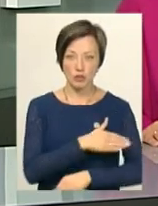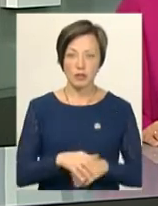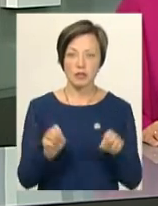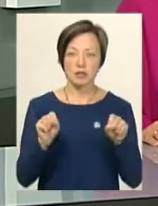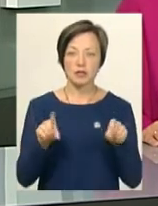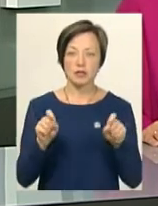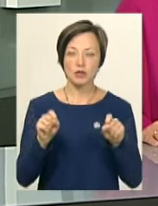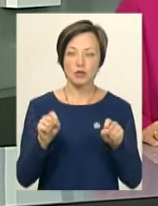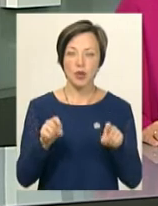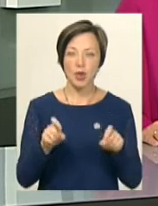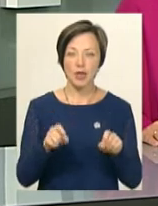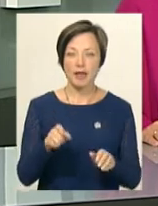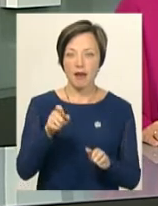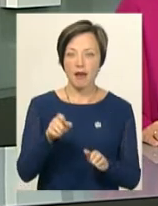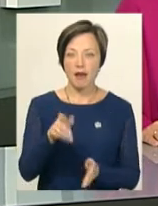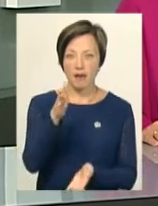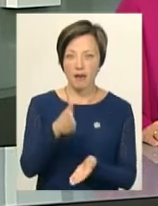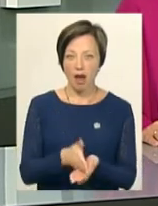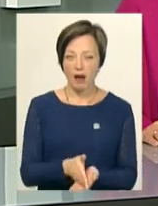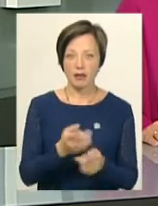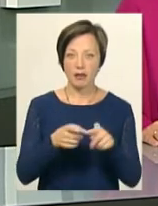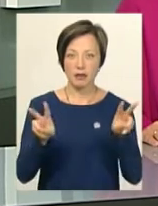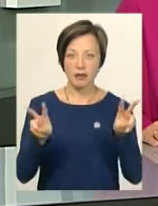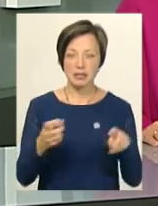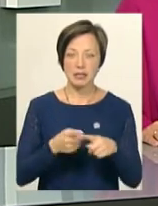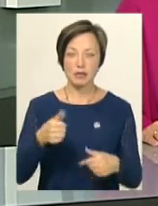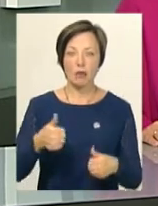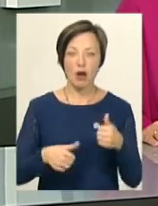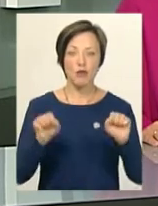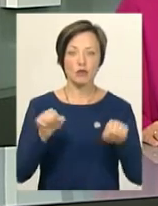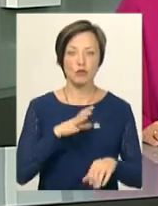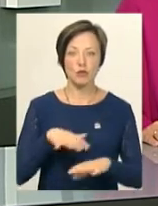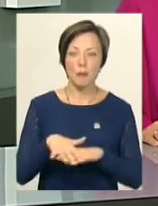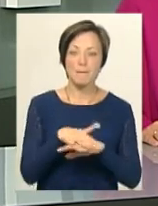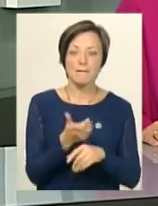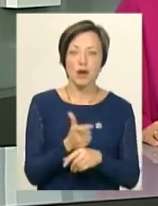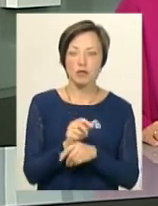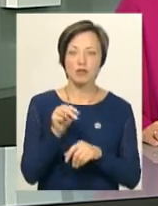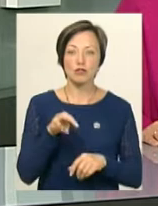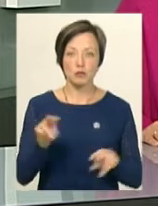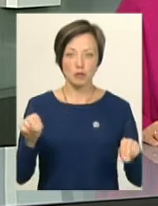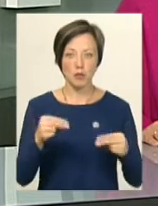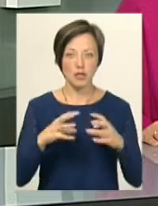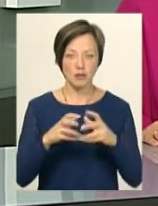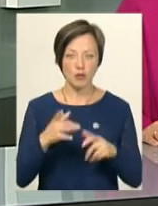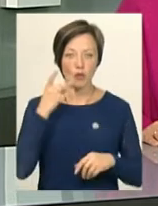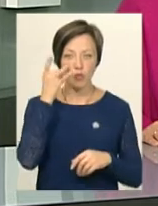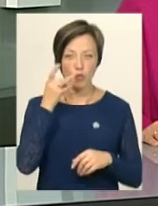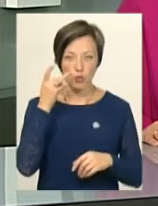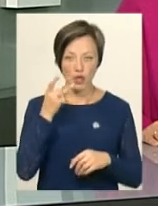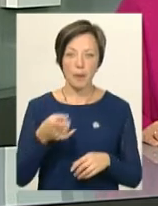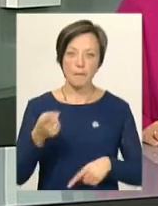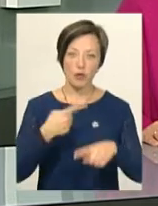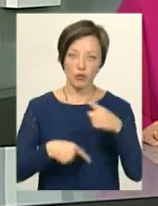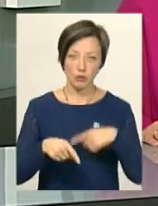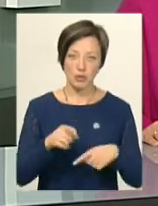якір». Як каже сам майстер спорту міжнародного класу, ці змагання можуть бути масовішими, аніж чемпіонат світу в Румунії, з якого